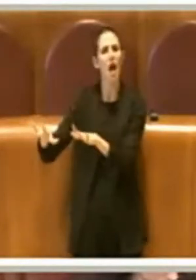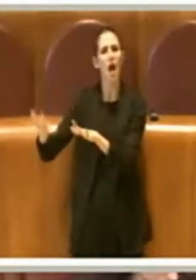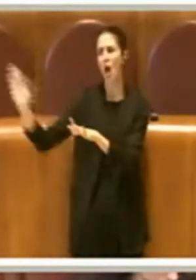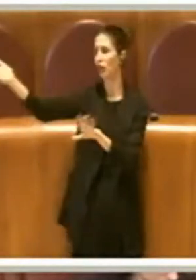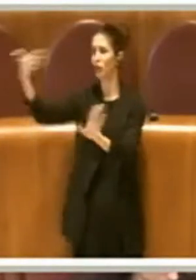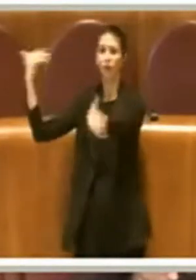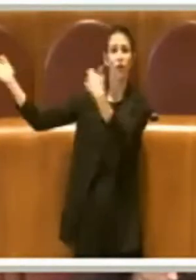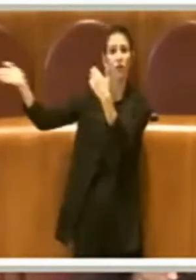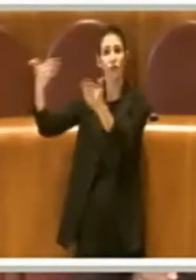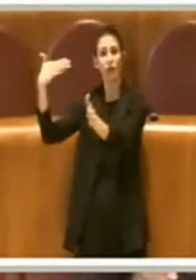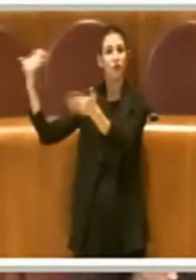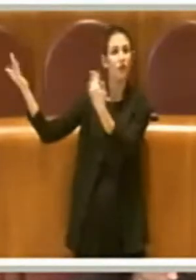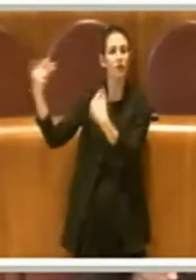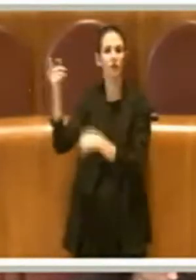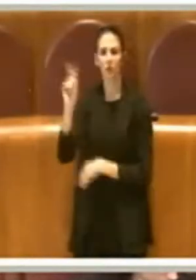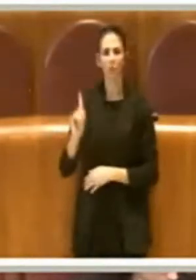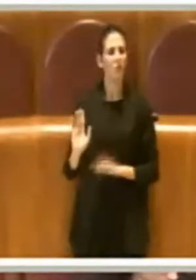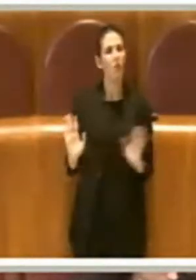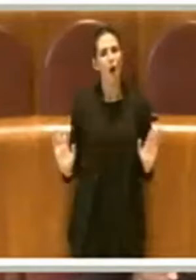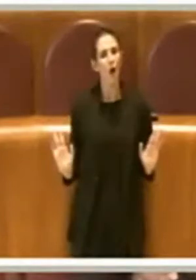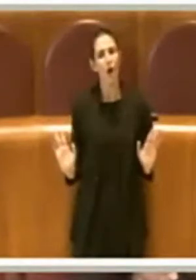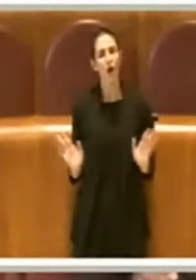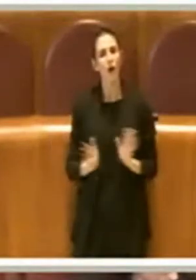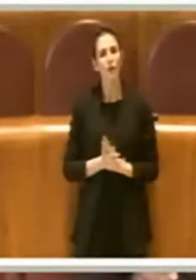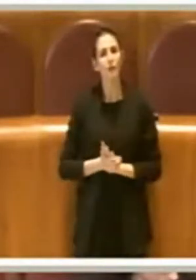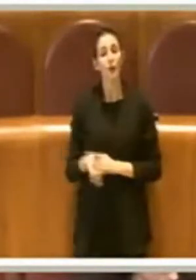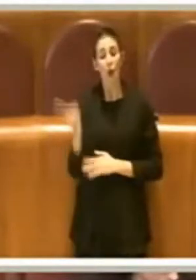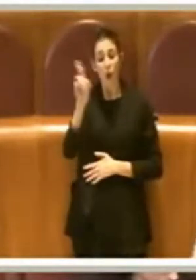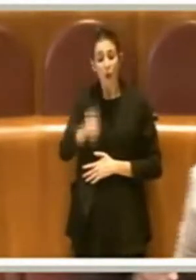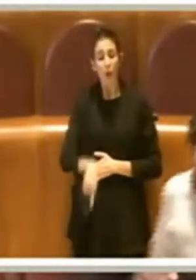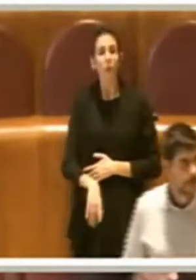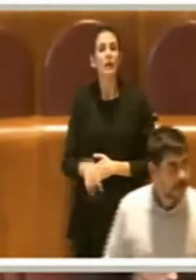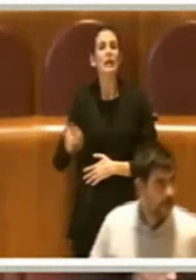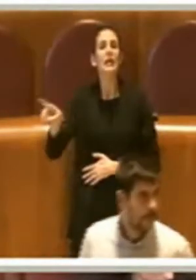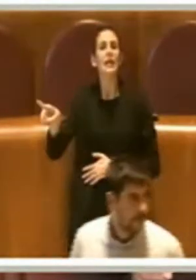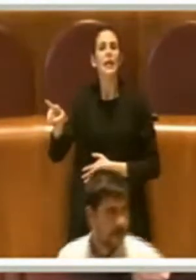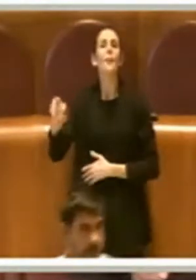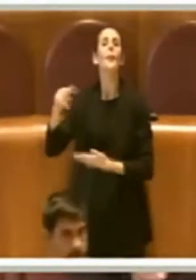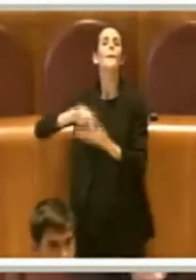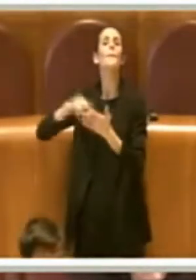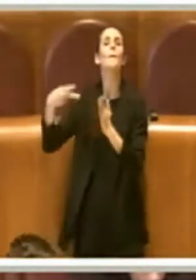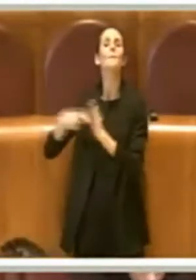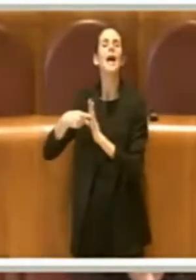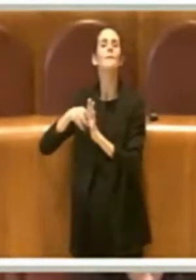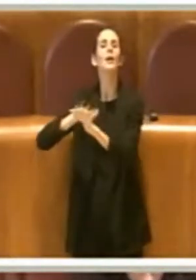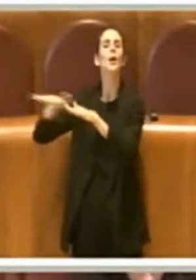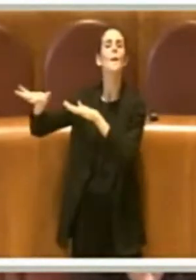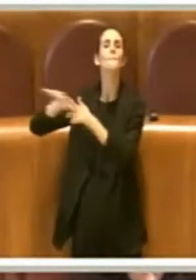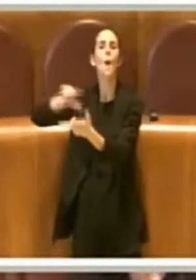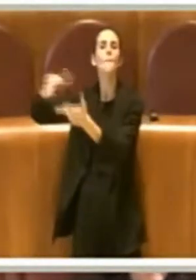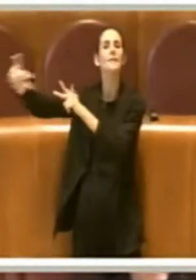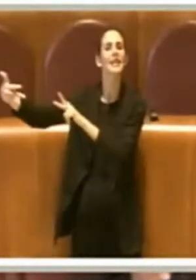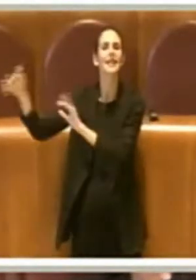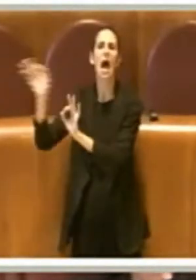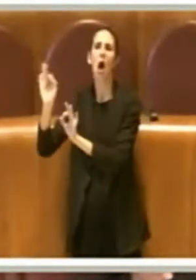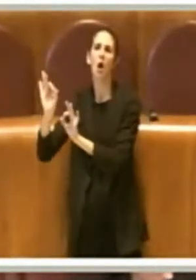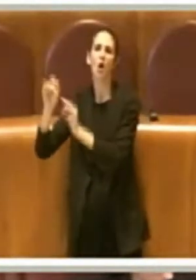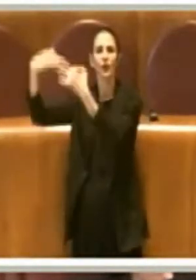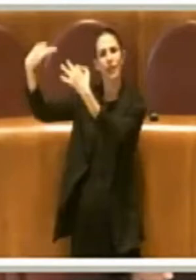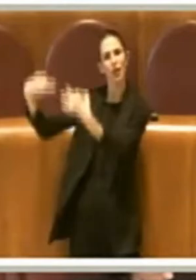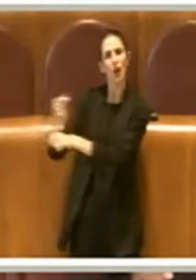ovunque e dovunque, anche dove non ci sono problemi di mobilità o di decoro.